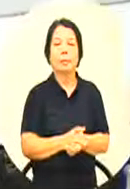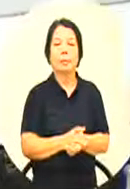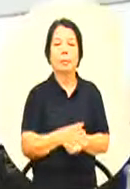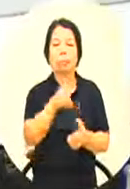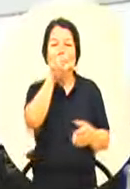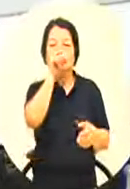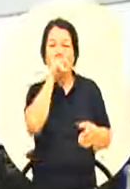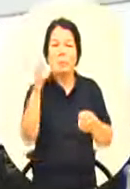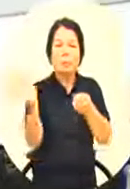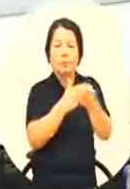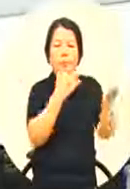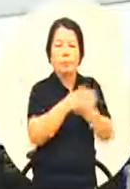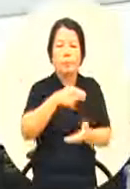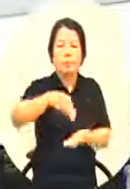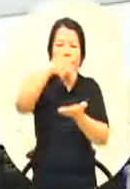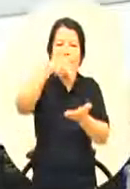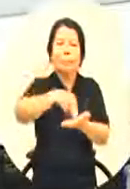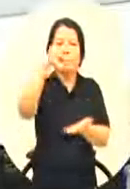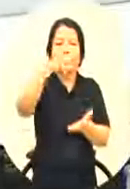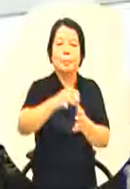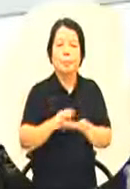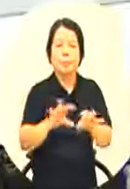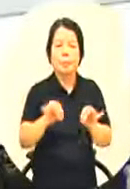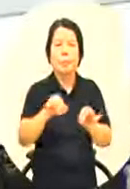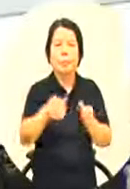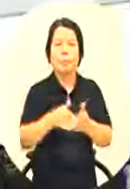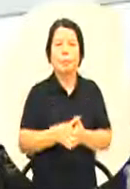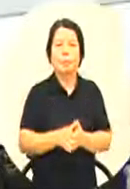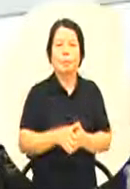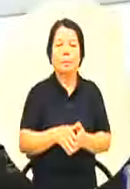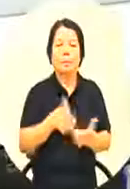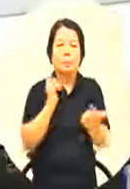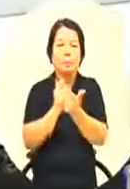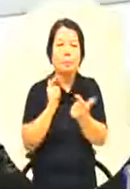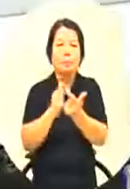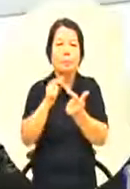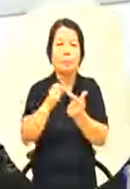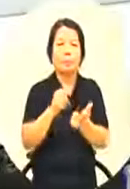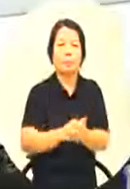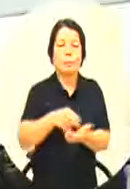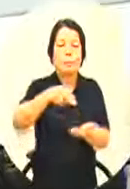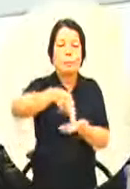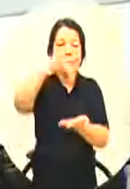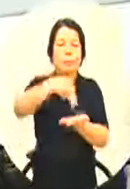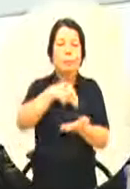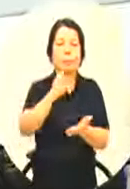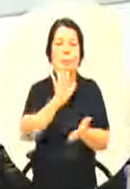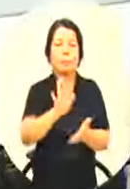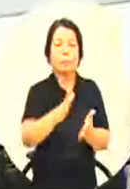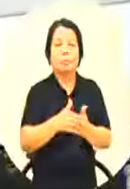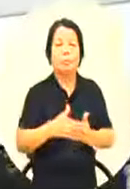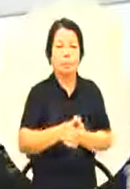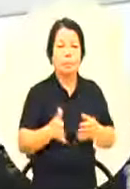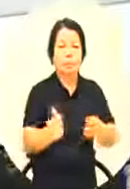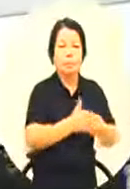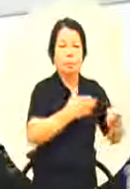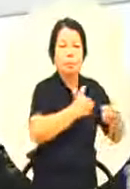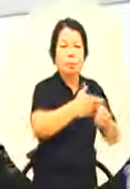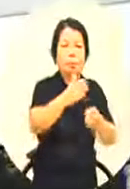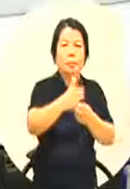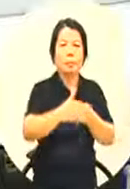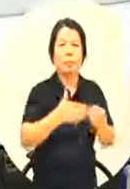是要用跳的所以他的地板呢 希望合乎他们的一个运动那桌球呢 是这样也是